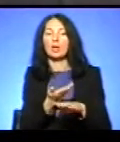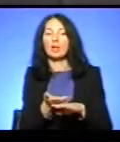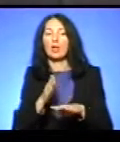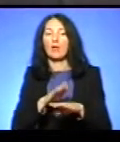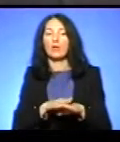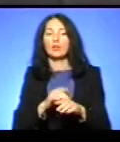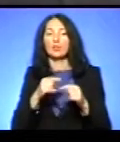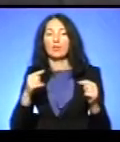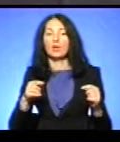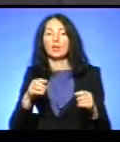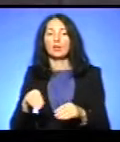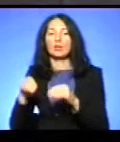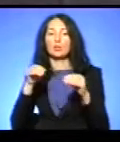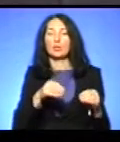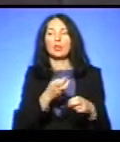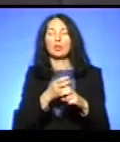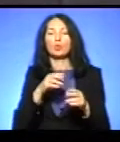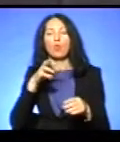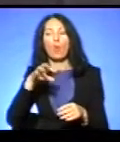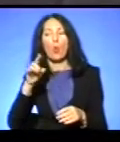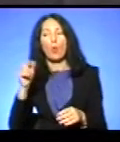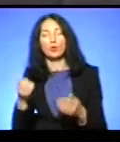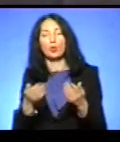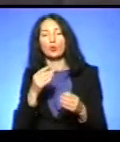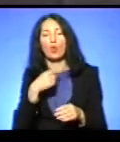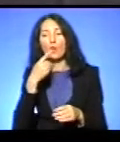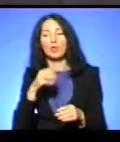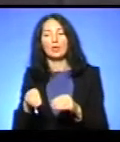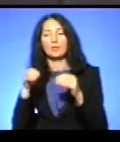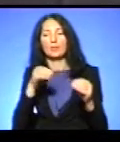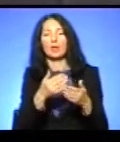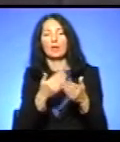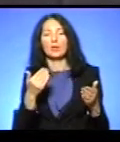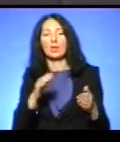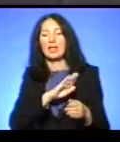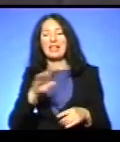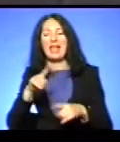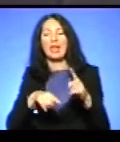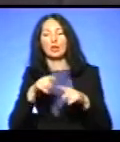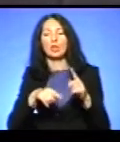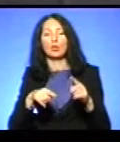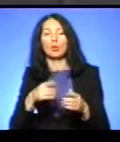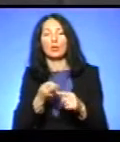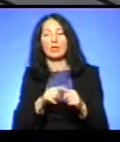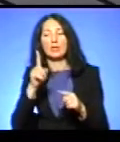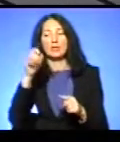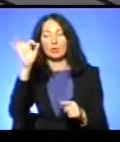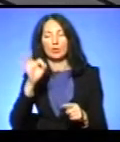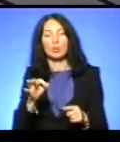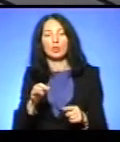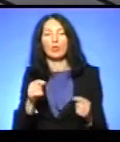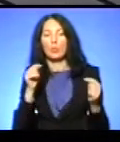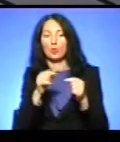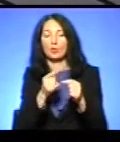трансплантації кісткового мозку. Тобто, якщо говорити про трансплантацію від неродинного, який 100% підходить, то це